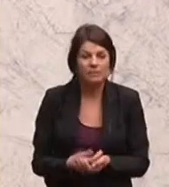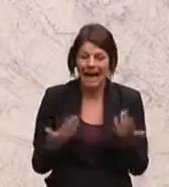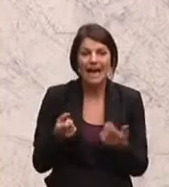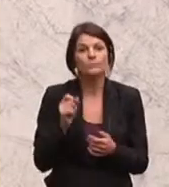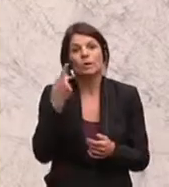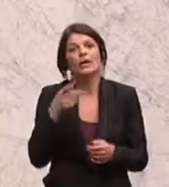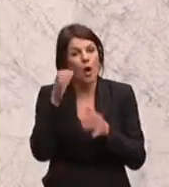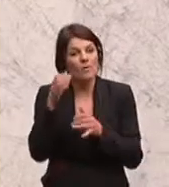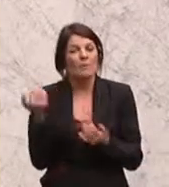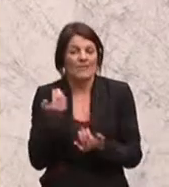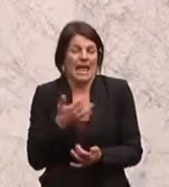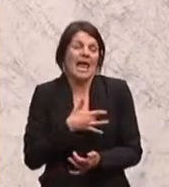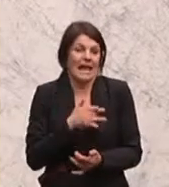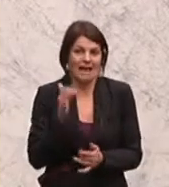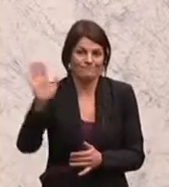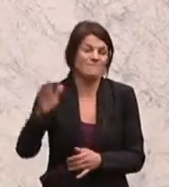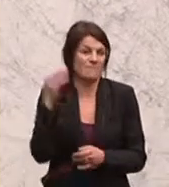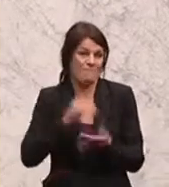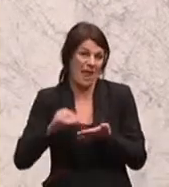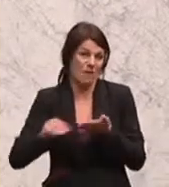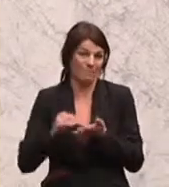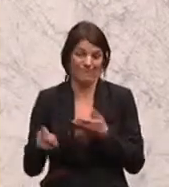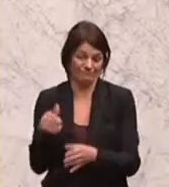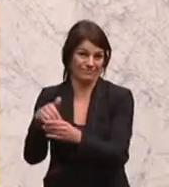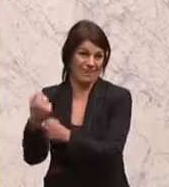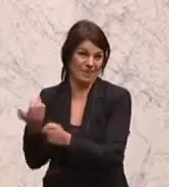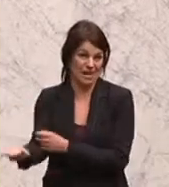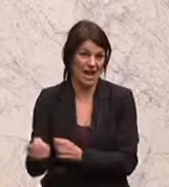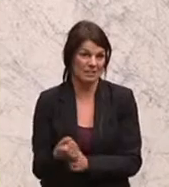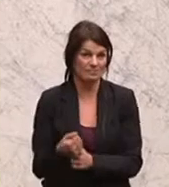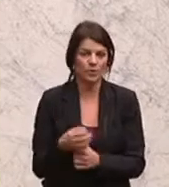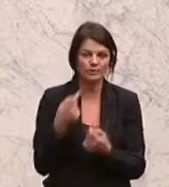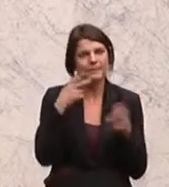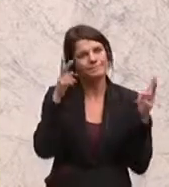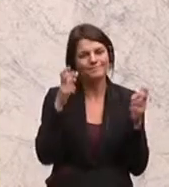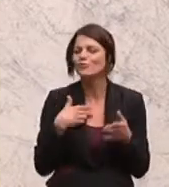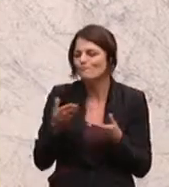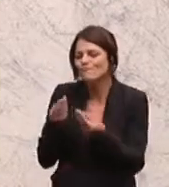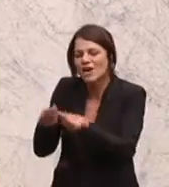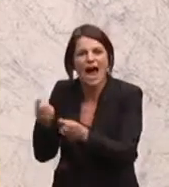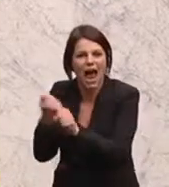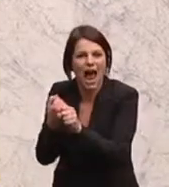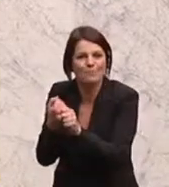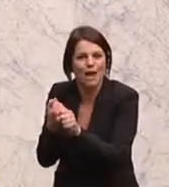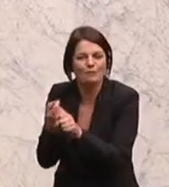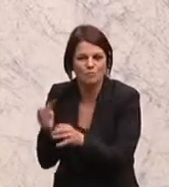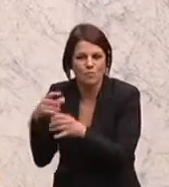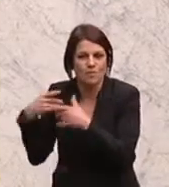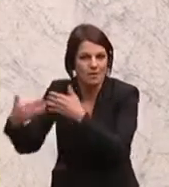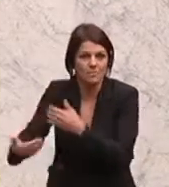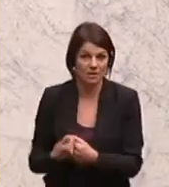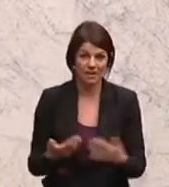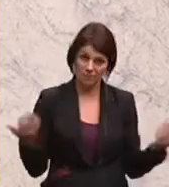vor allem der ÖVP sehr weh, weil das sind ihre Beamten, die da drinnen stecken, beziehungsweise ihre Versorgungsposten, die sie haben. Aber nur dann